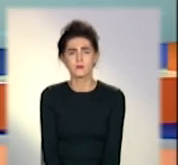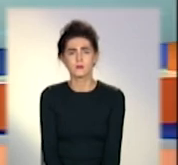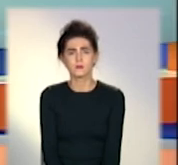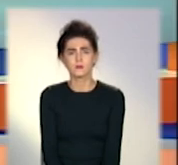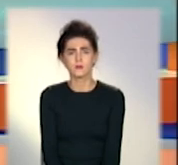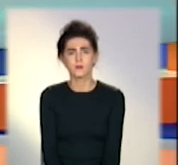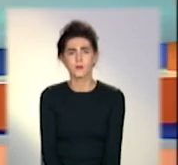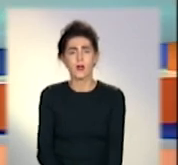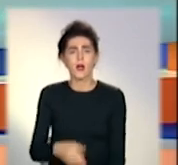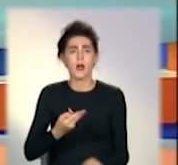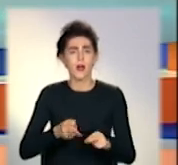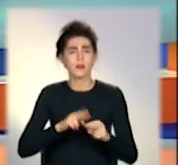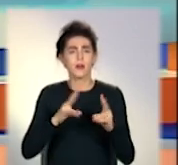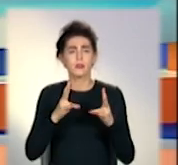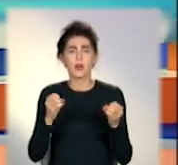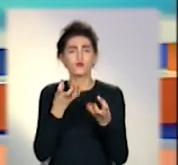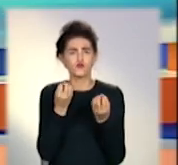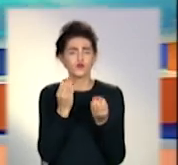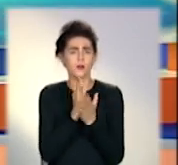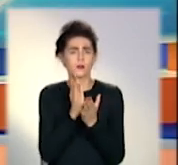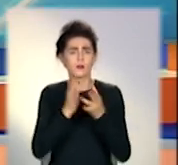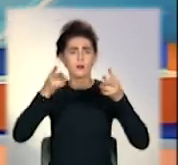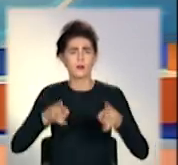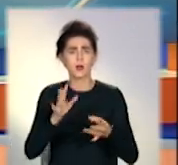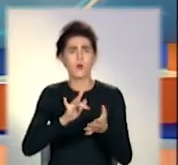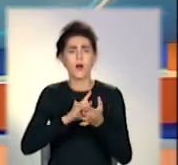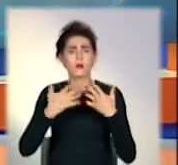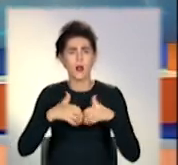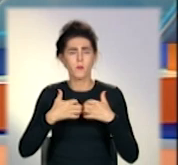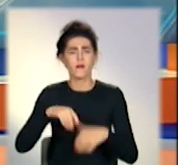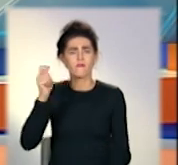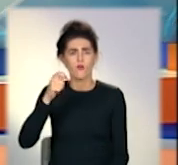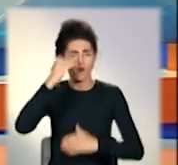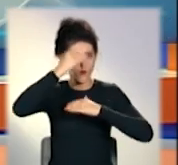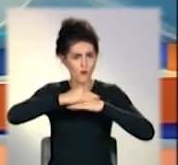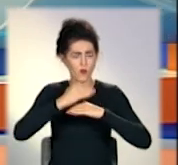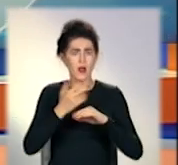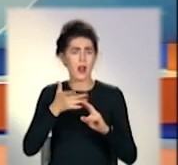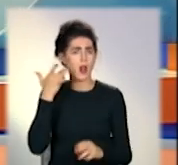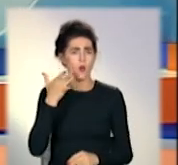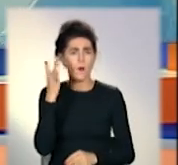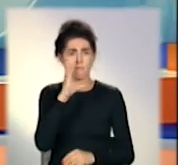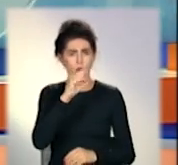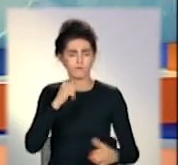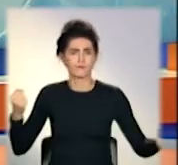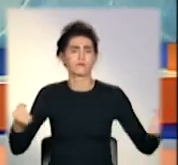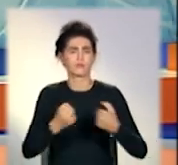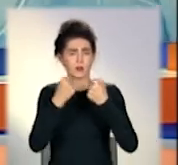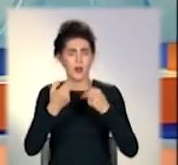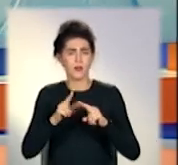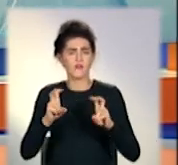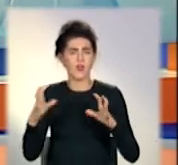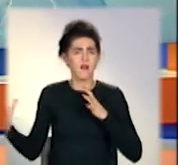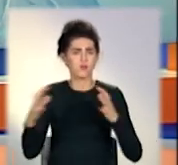Не минулося без ДТП і в Краматорську. Неділю ввечері легковик в'їхав у маршрутку. Автобус